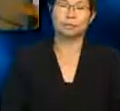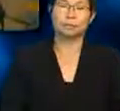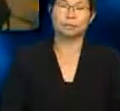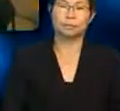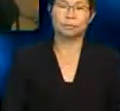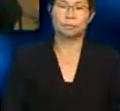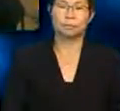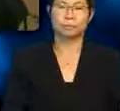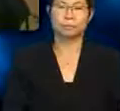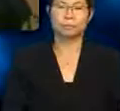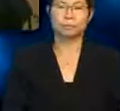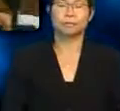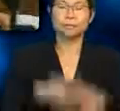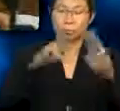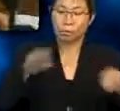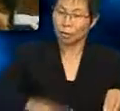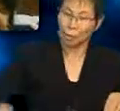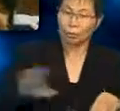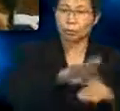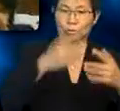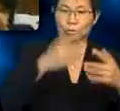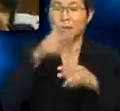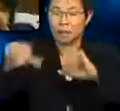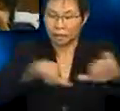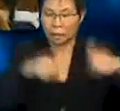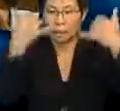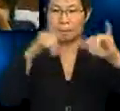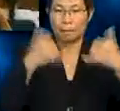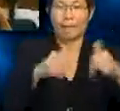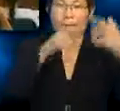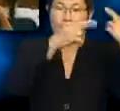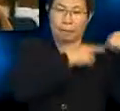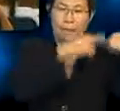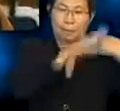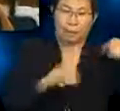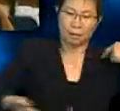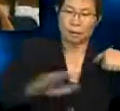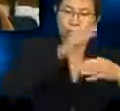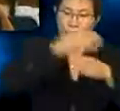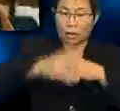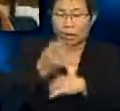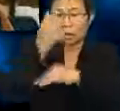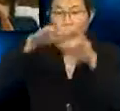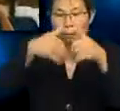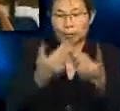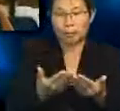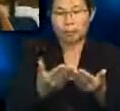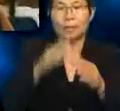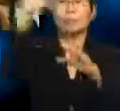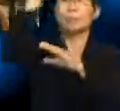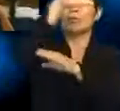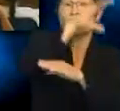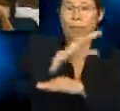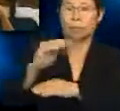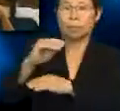Baiklah, murid-murid. Kamu telah melihat aktiviti main peranan dan kamu telah faham bagaimana bulan